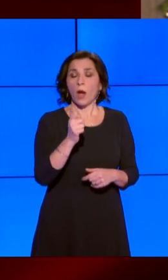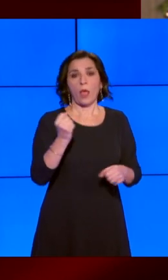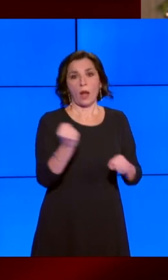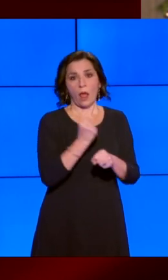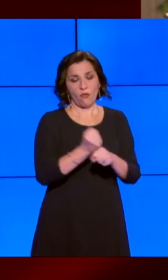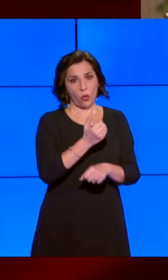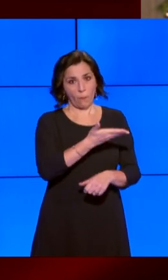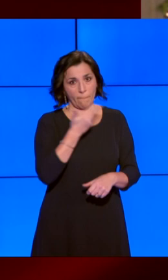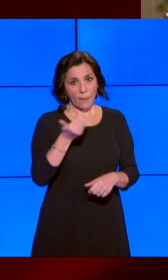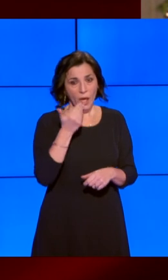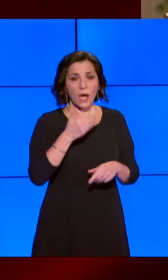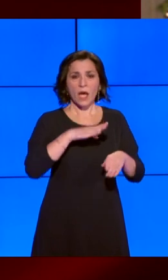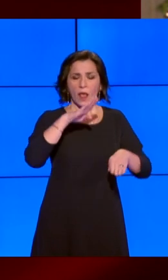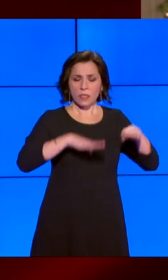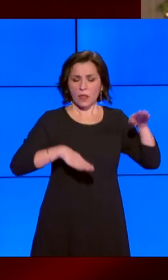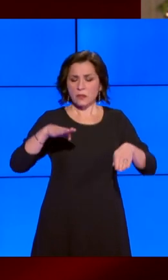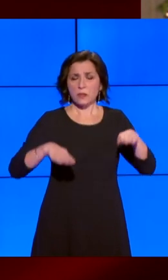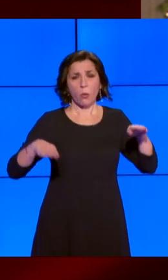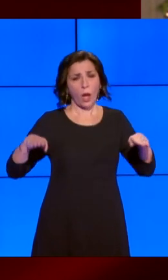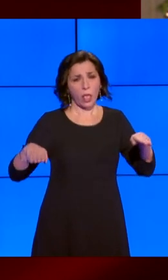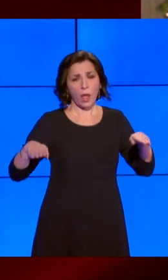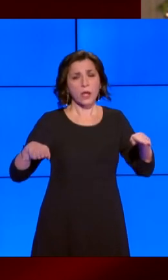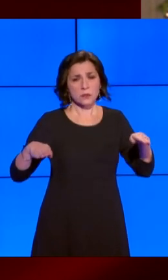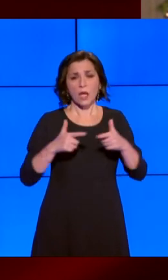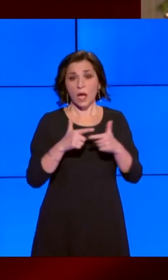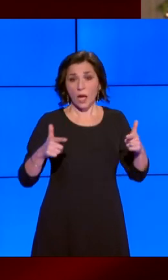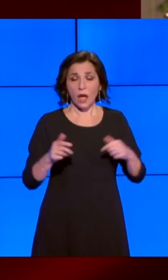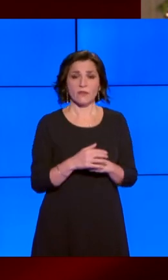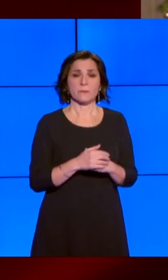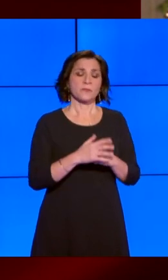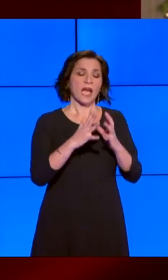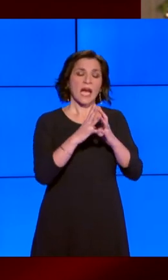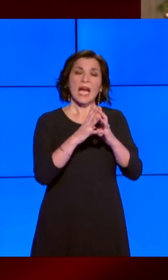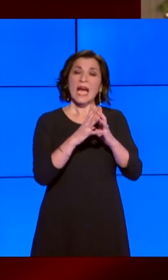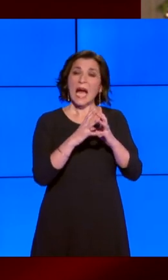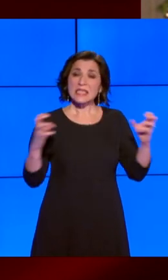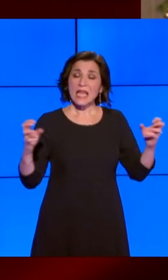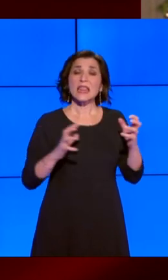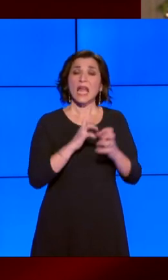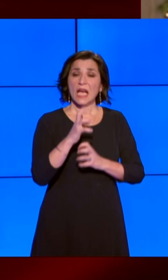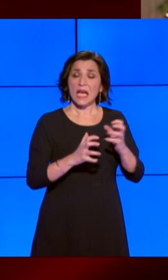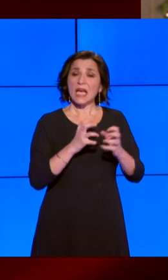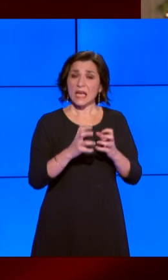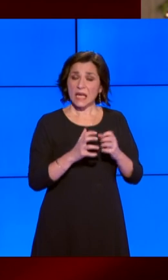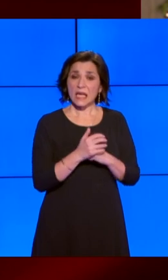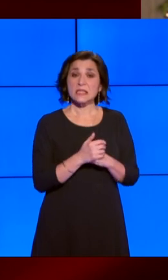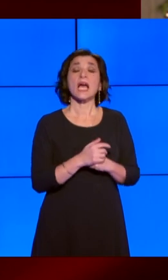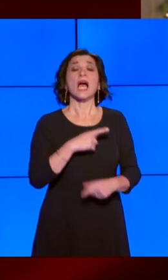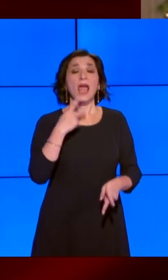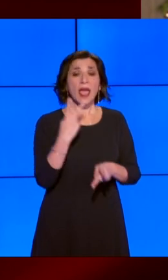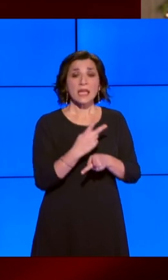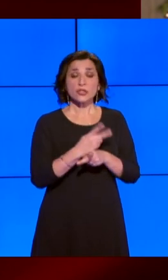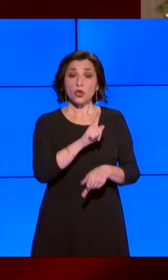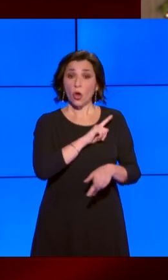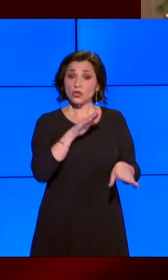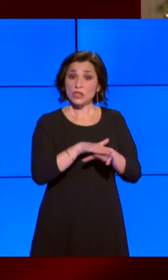diseguaglianze. Alcune gravi crisi aziendali. L'esigenza di rilanciare il nostro sistema